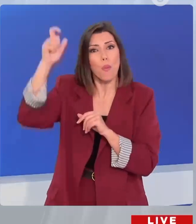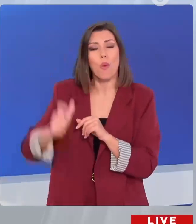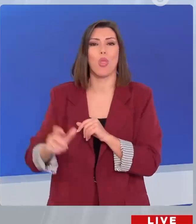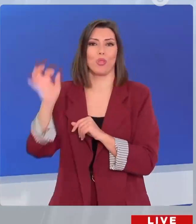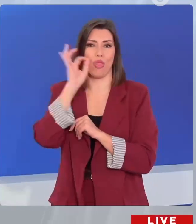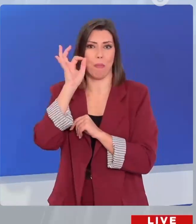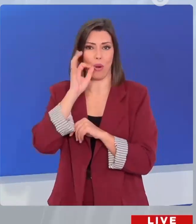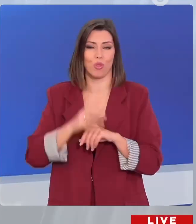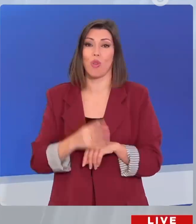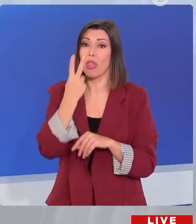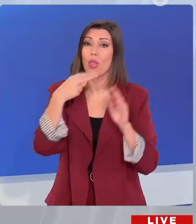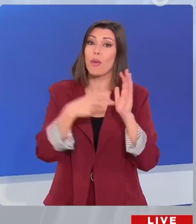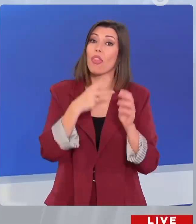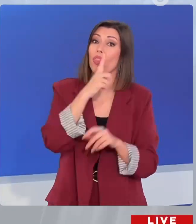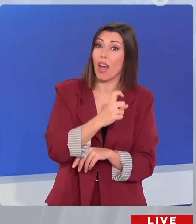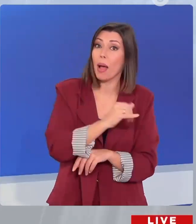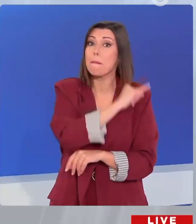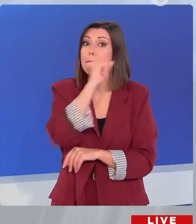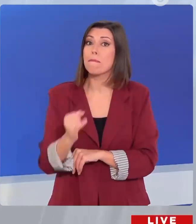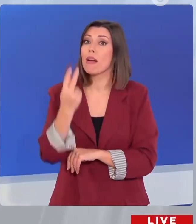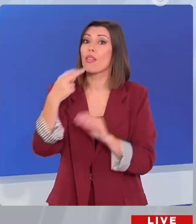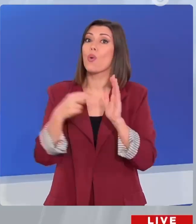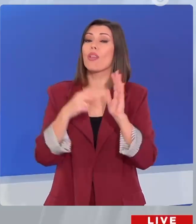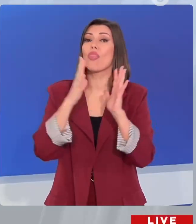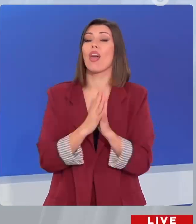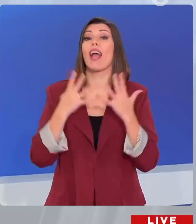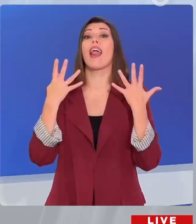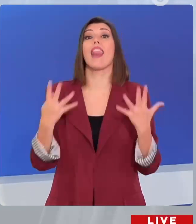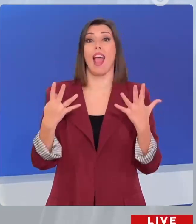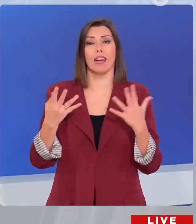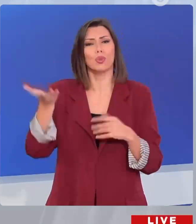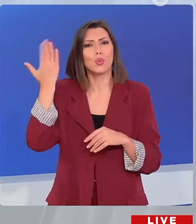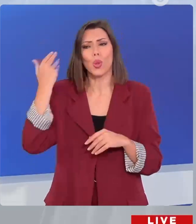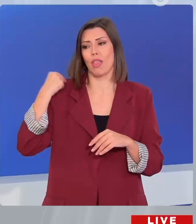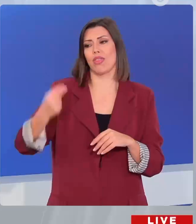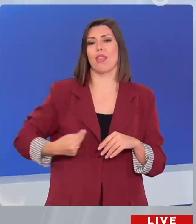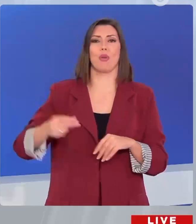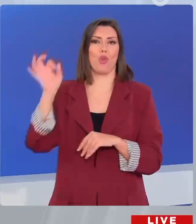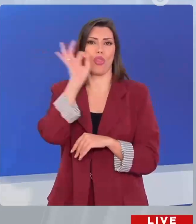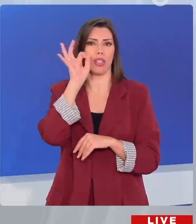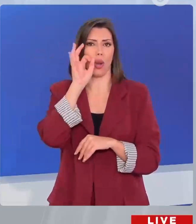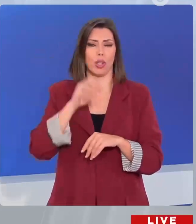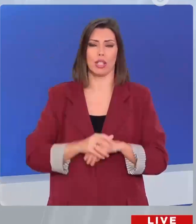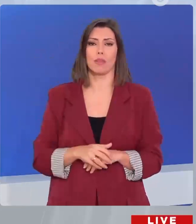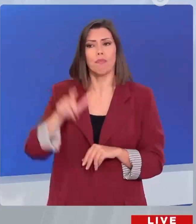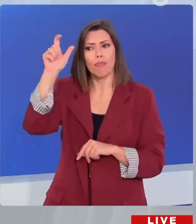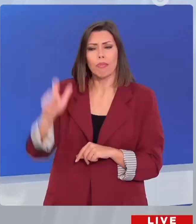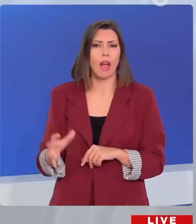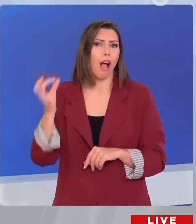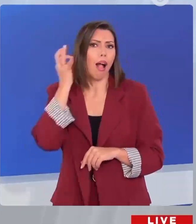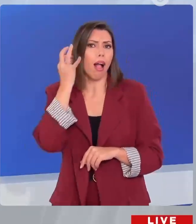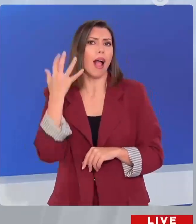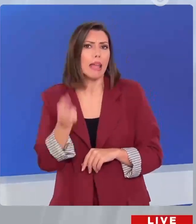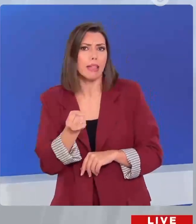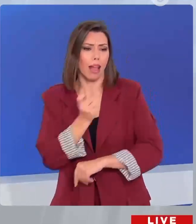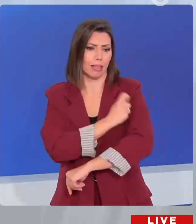Από το 2010 έως και το 2019, η Θεσσαλονίκη ζει στα κόκκινα. Οι δύο θητίες του Δημάρχου με το σκουλαρίκι και τα τατουάζ